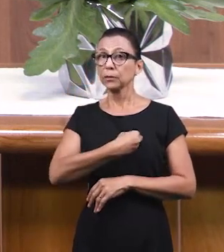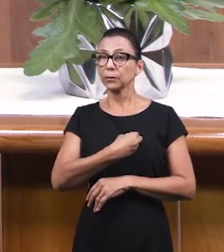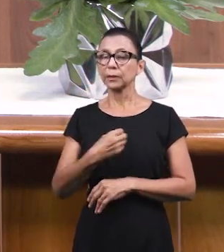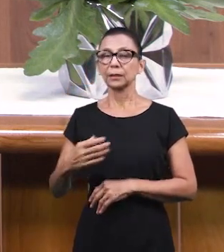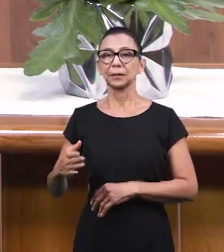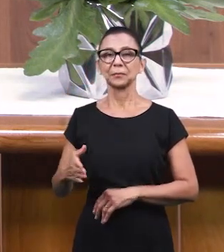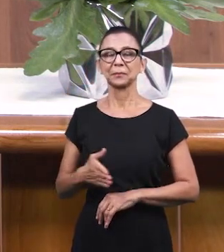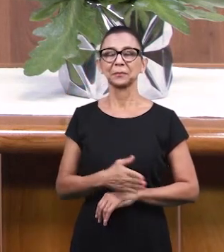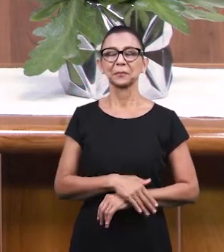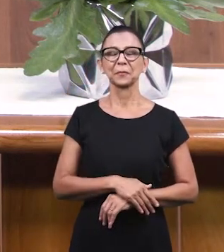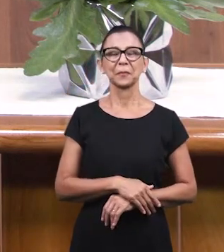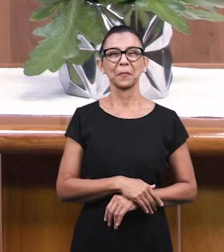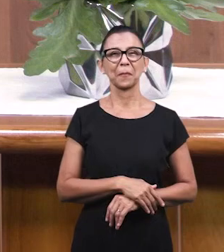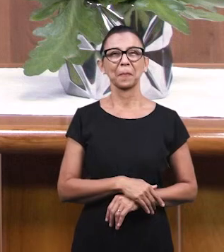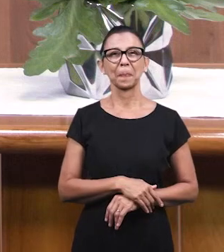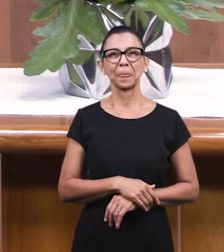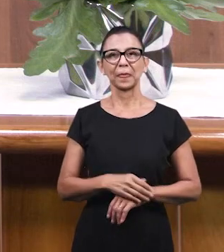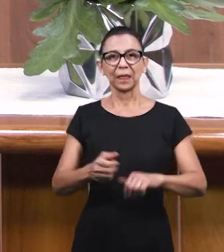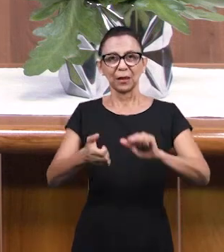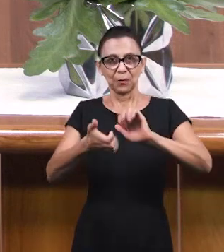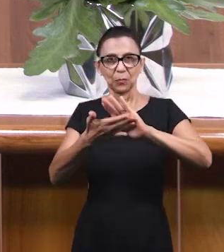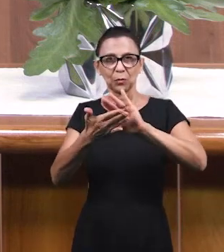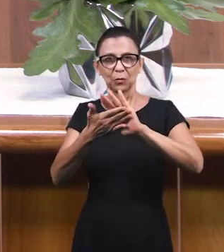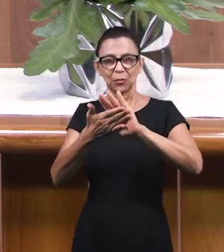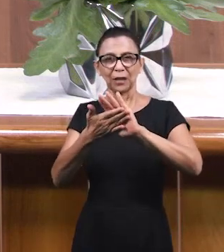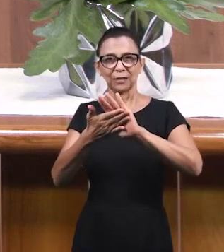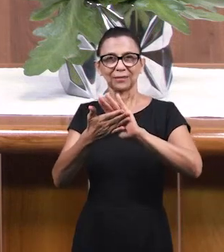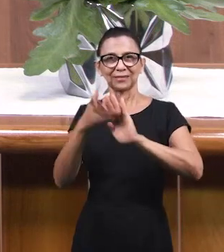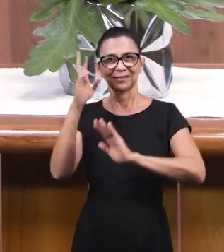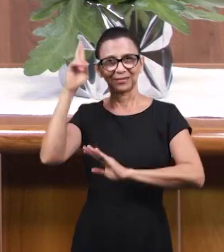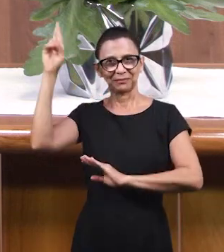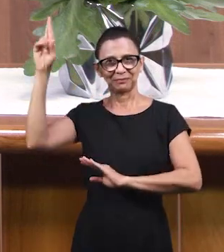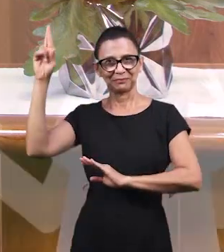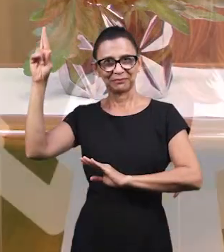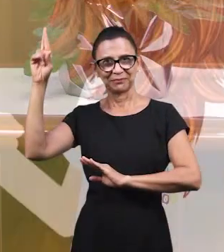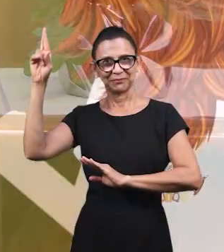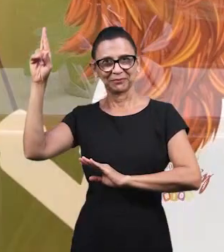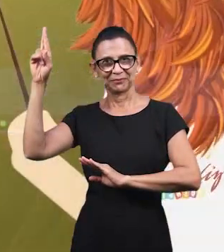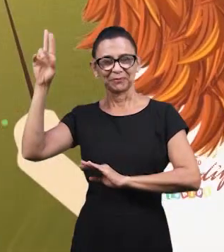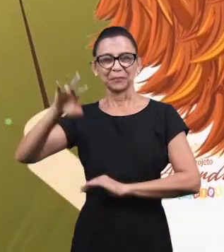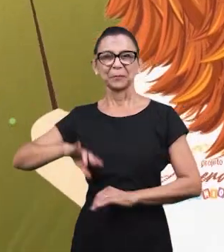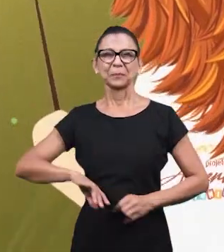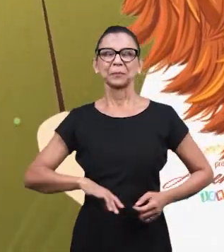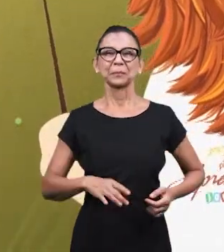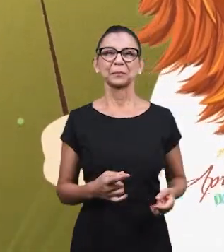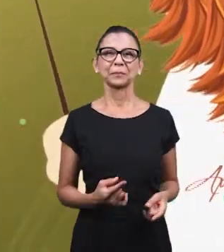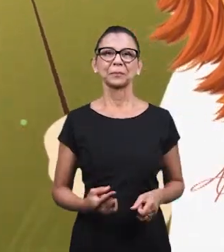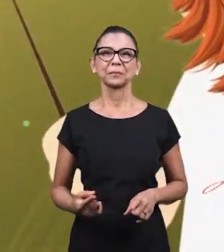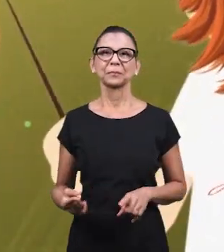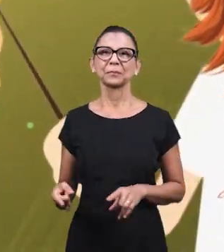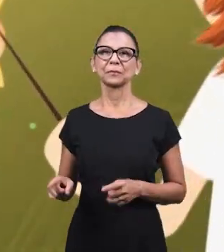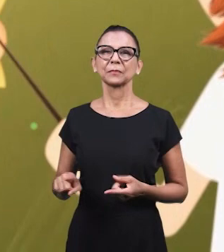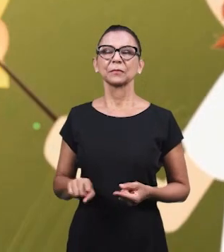Говорить Открываться Через Духовные Дары Давайте Споем Гимн Поклонения Прославления Господу